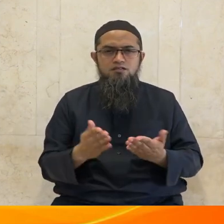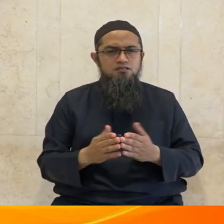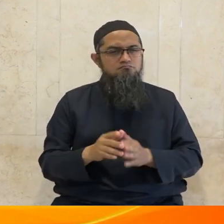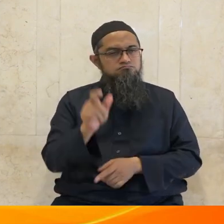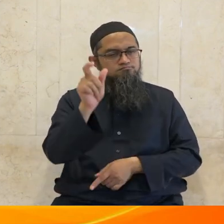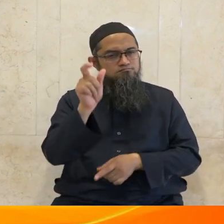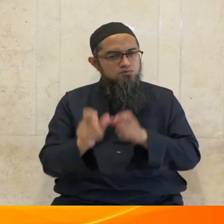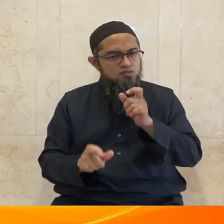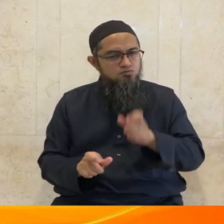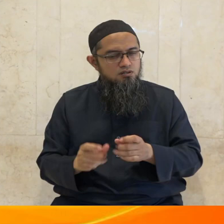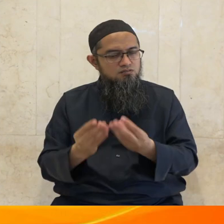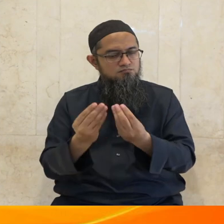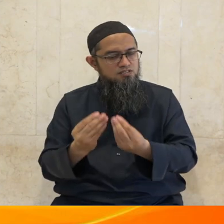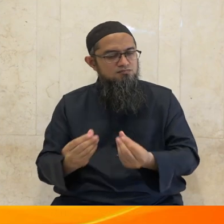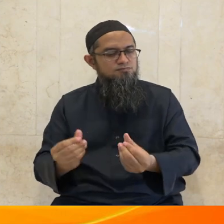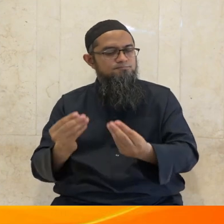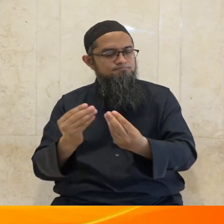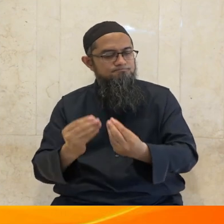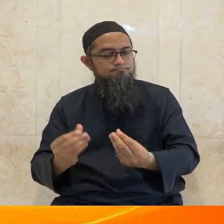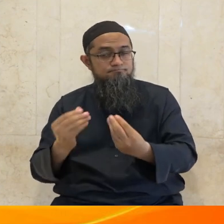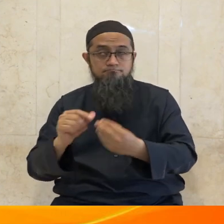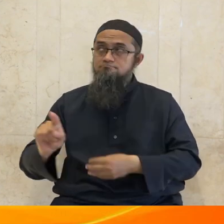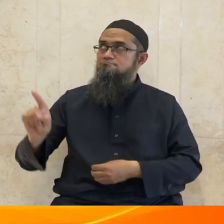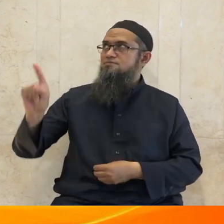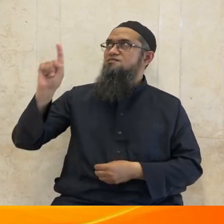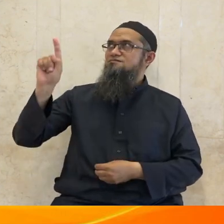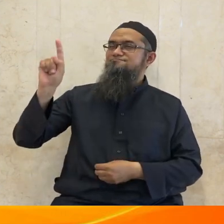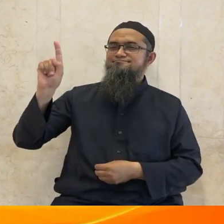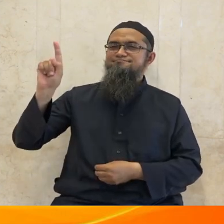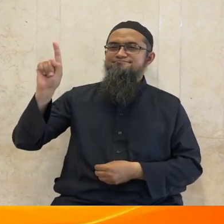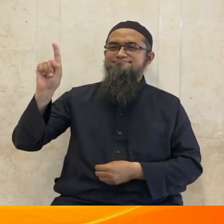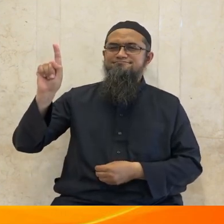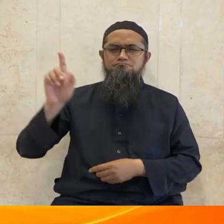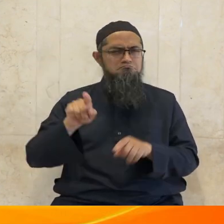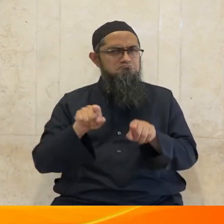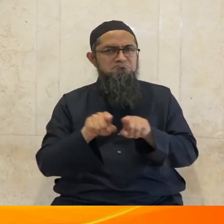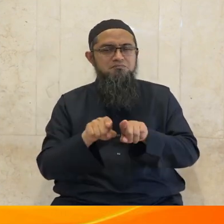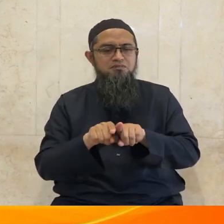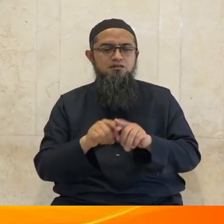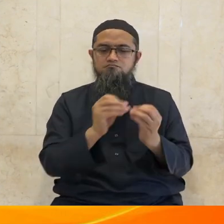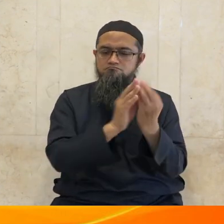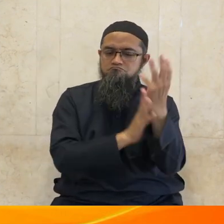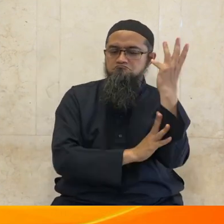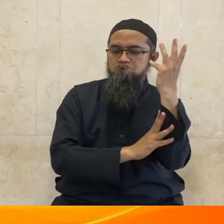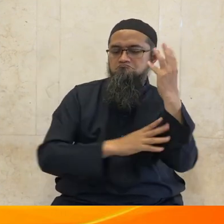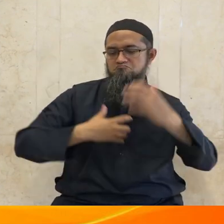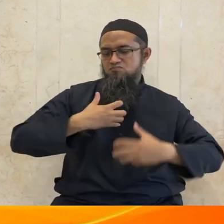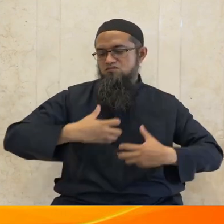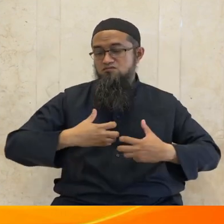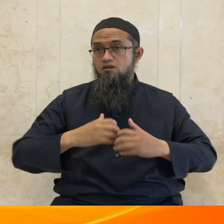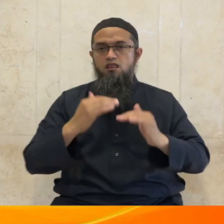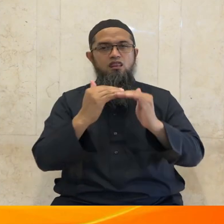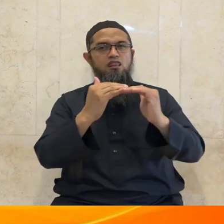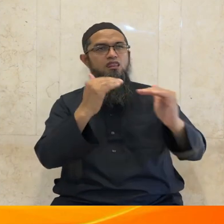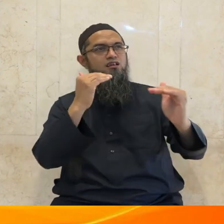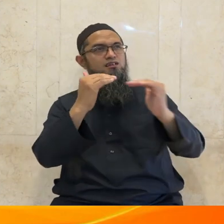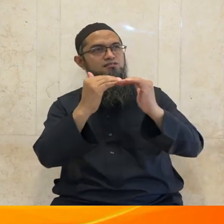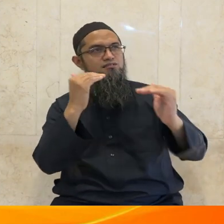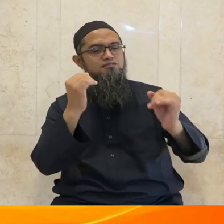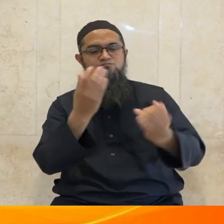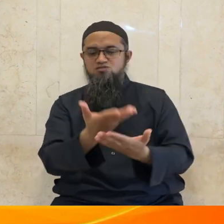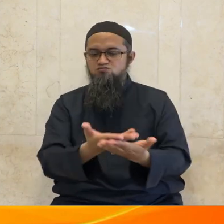bertasbih putkan di dalam surat al-hidid ayat 1 semua yang berada di langit dan yang berada di bumi